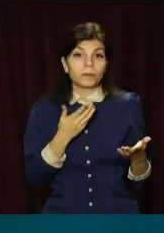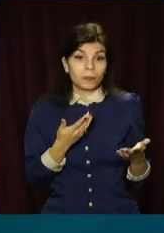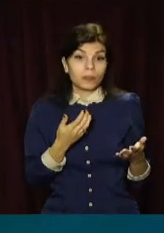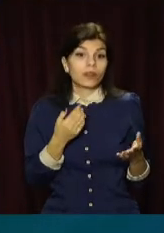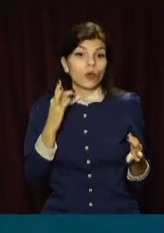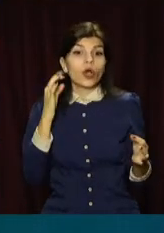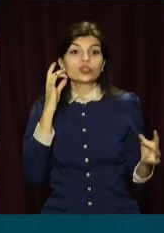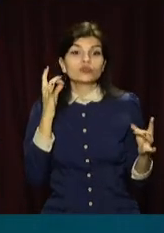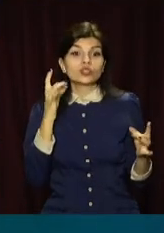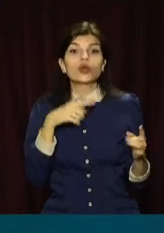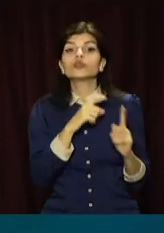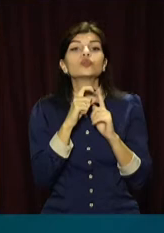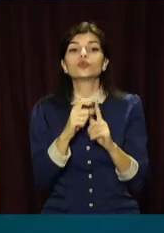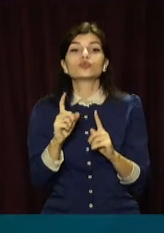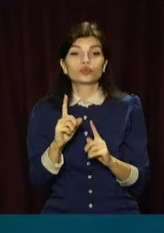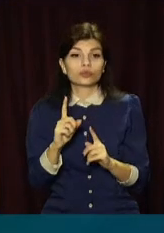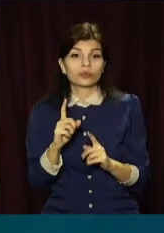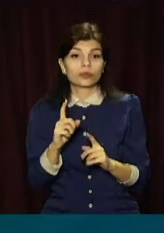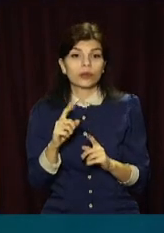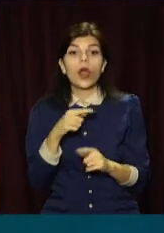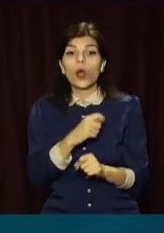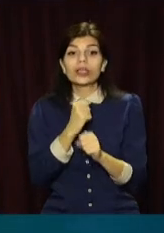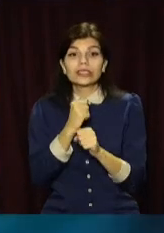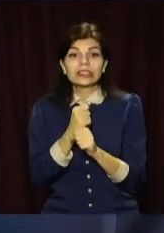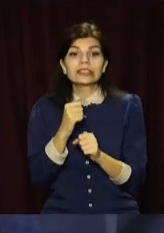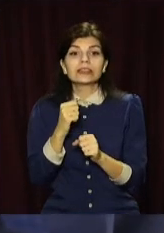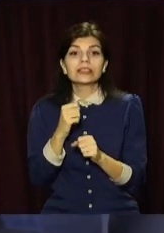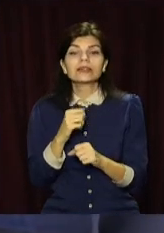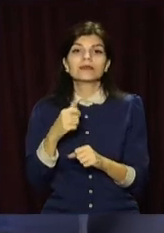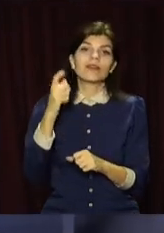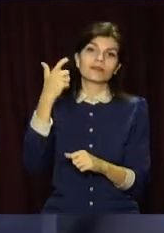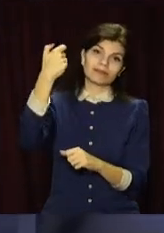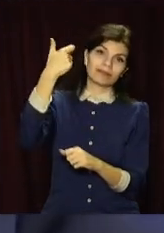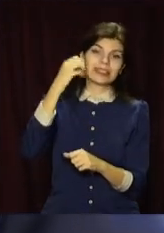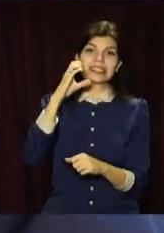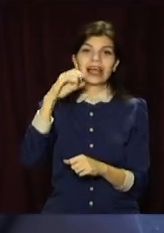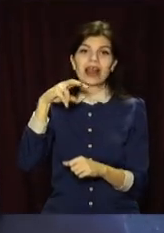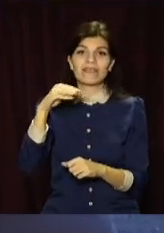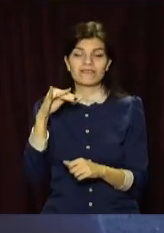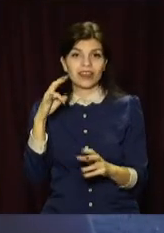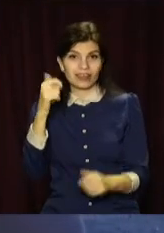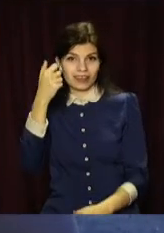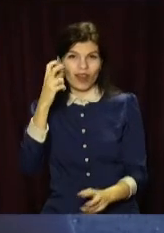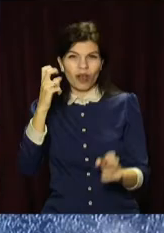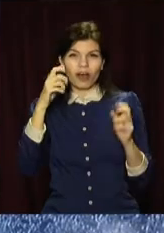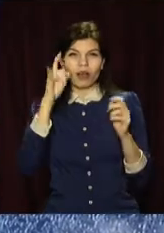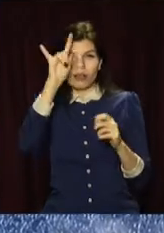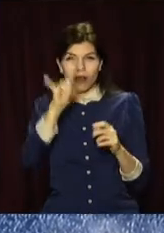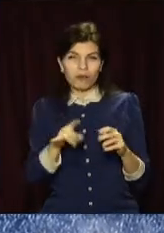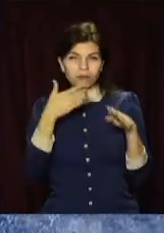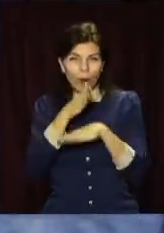Прозвучало там в його словах, вони робили селфі на фоні цих тролейбусів, розгромлених.